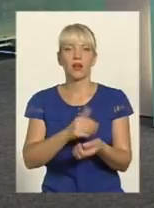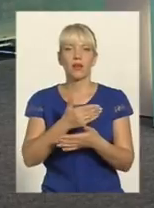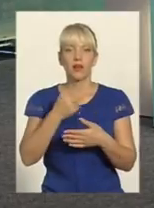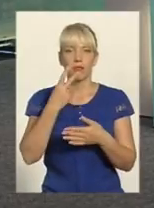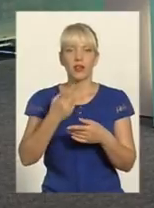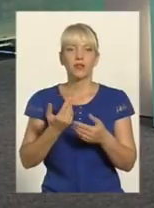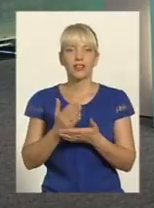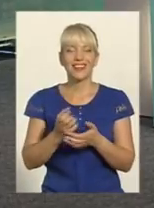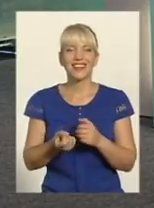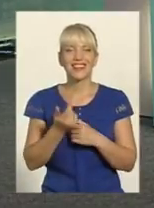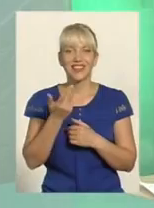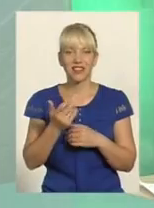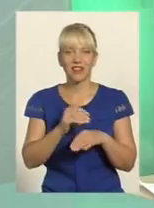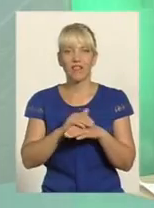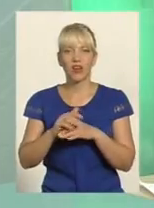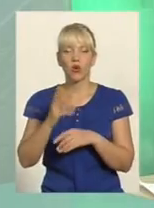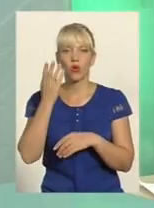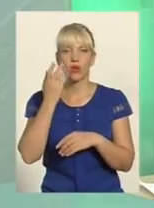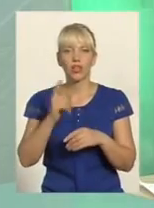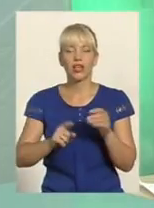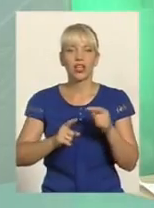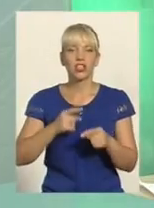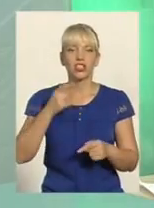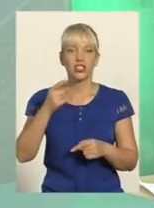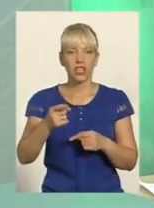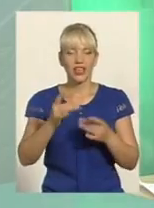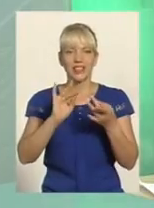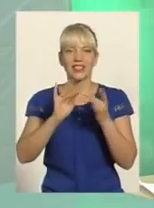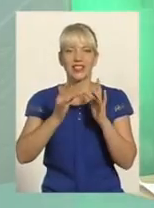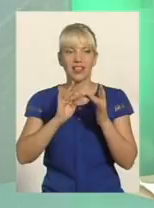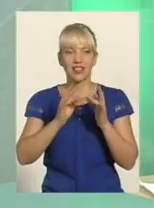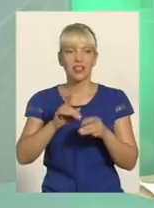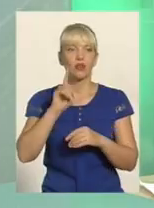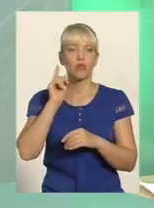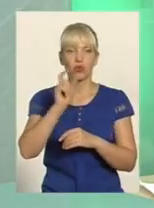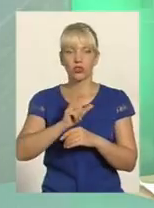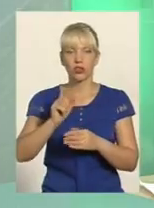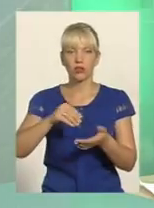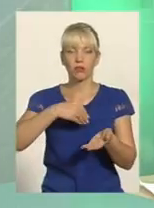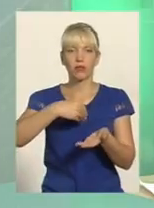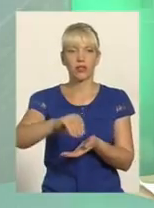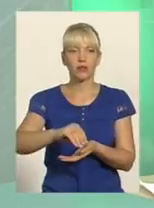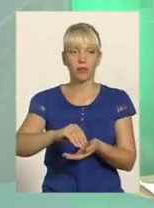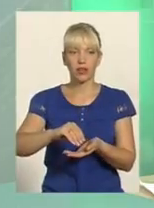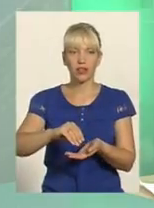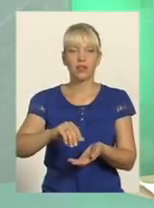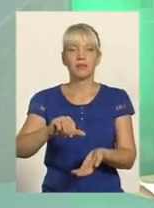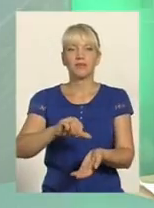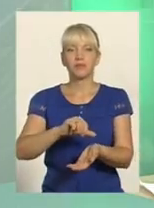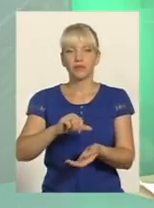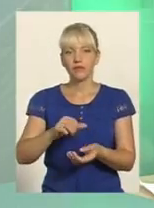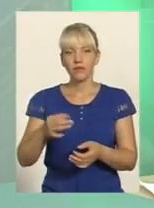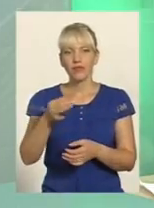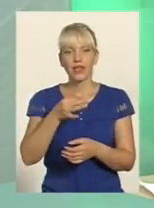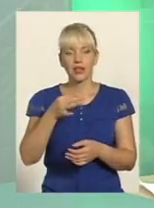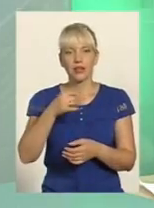мережу інтернет Молоді люди придбали ті чи інші психотропні речовини і закінчили життя самогутством По